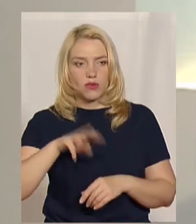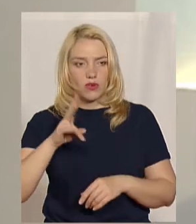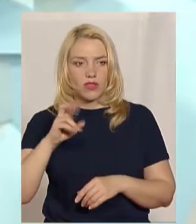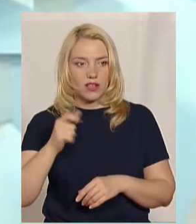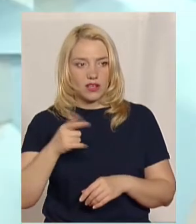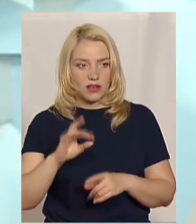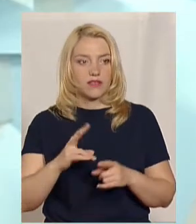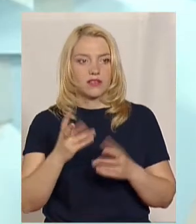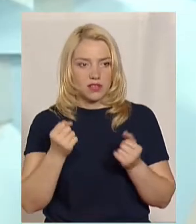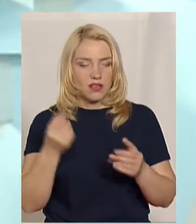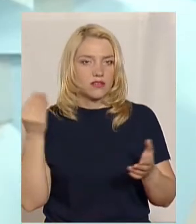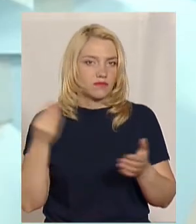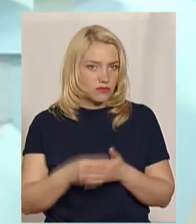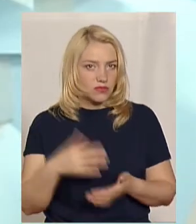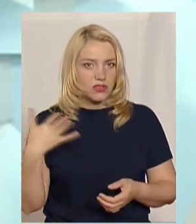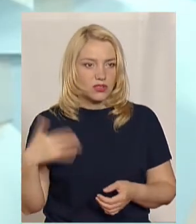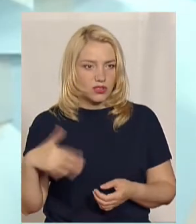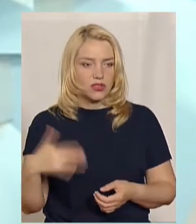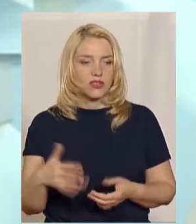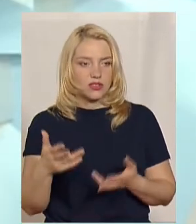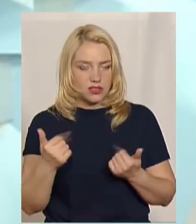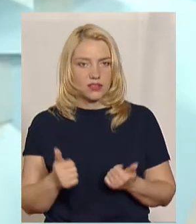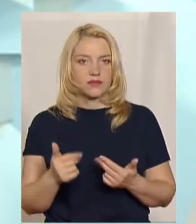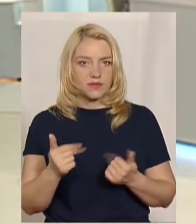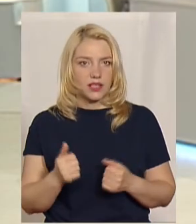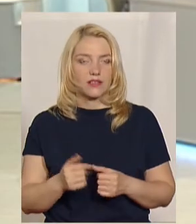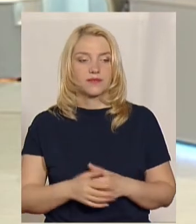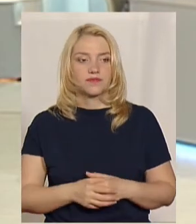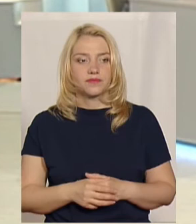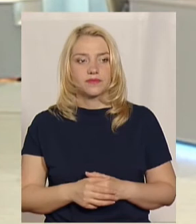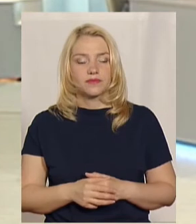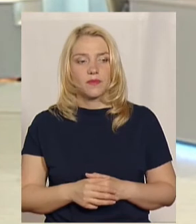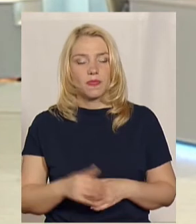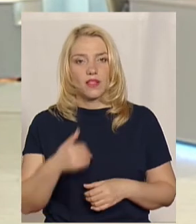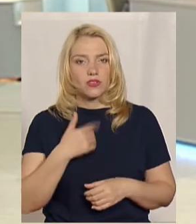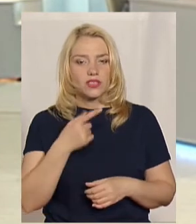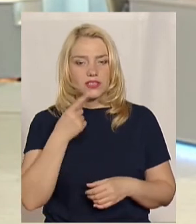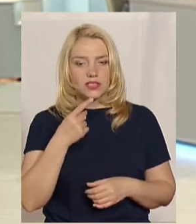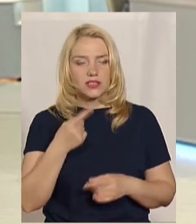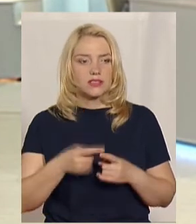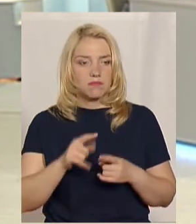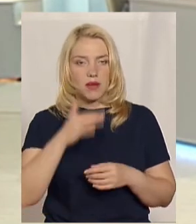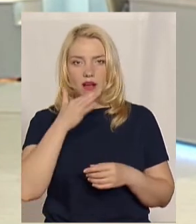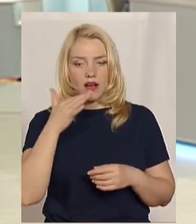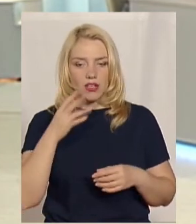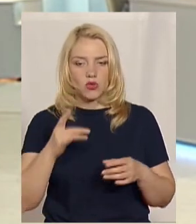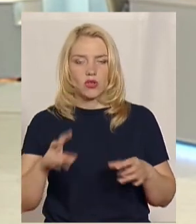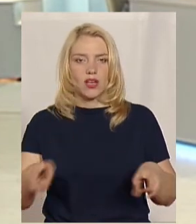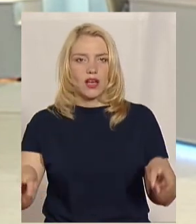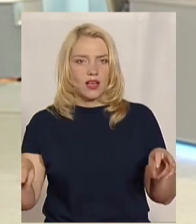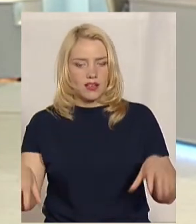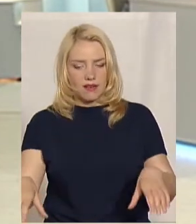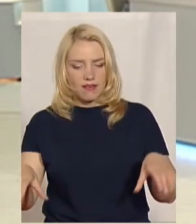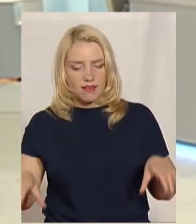Боже вільні гроші, так. Я не хотіла це слово говорити, але хотілося таке сказати. Це дійсно багато, і крісла дорогі,